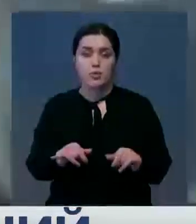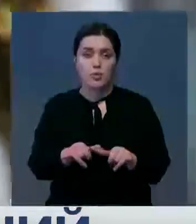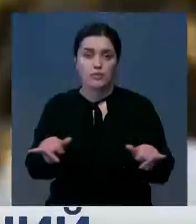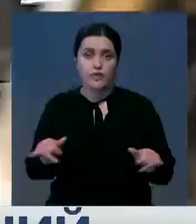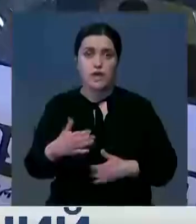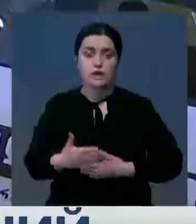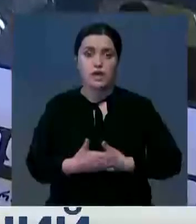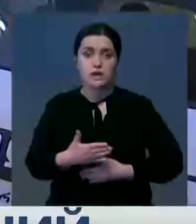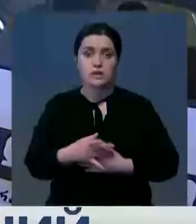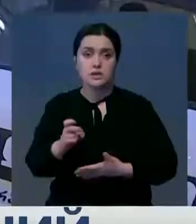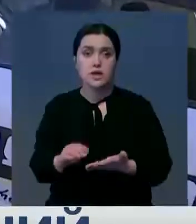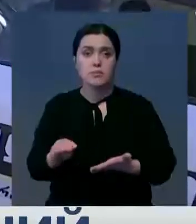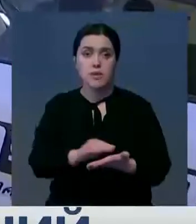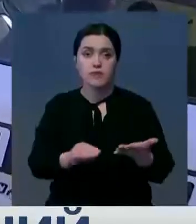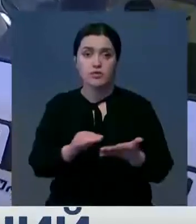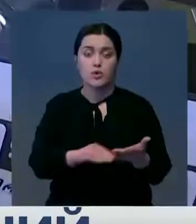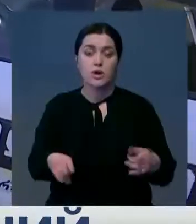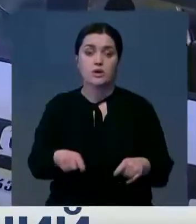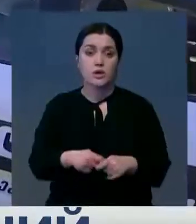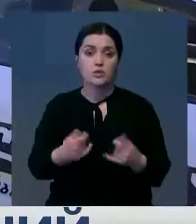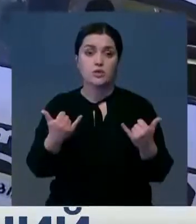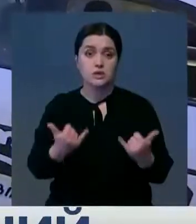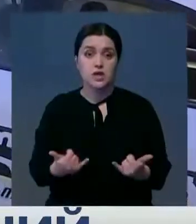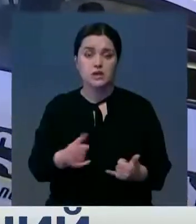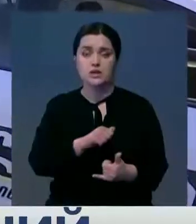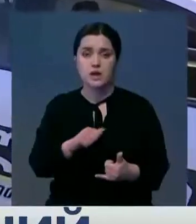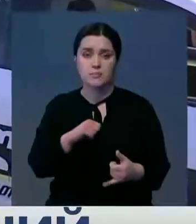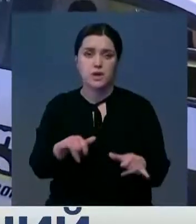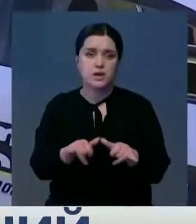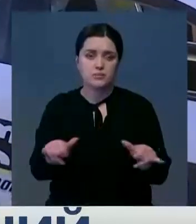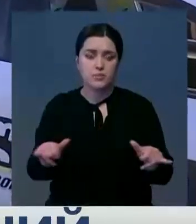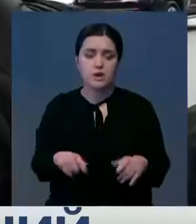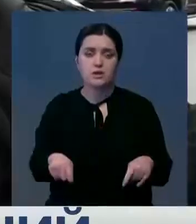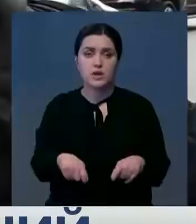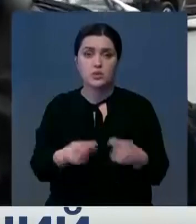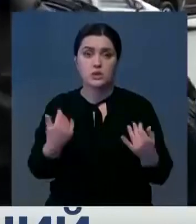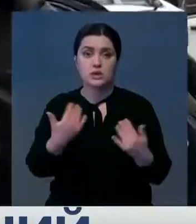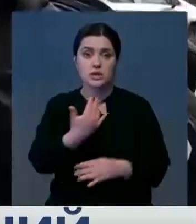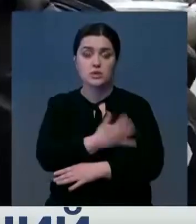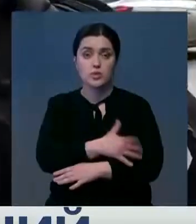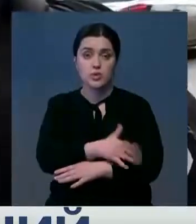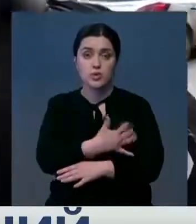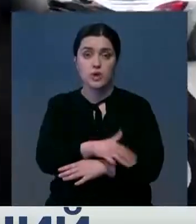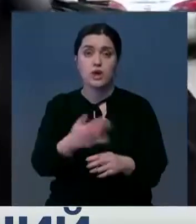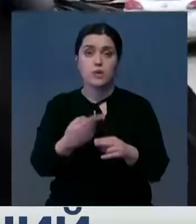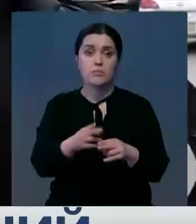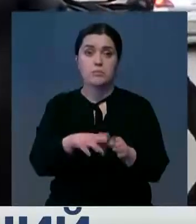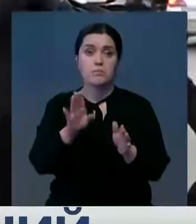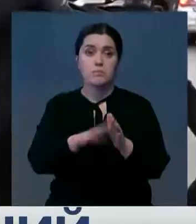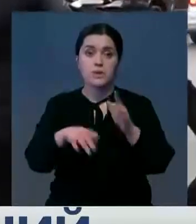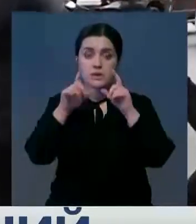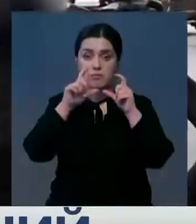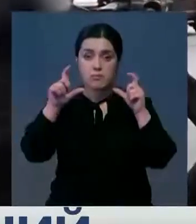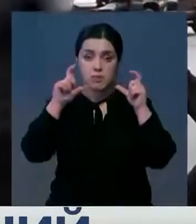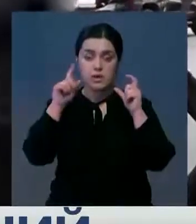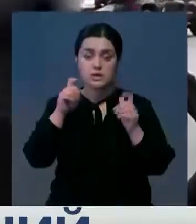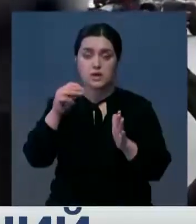наказание за повторные нарушения действующих. К примеру, самое распространенное нарушение – это появиться на улице и в общественном месте без маски. За